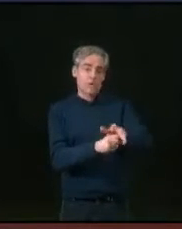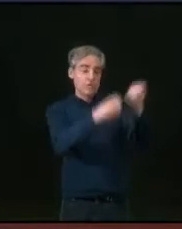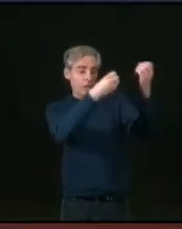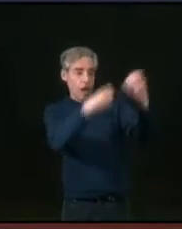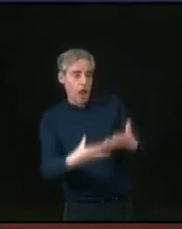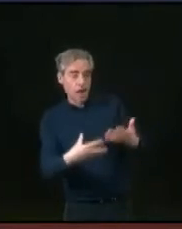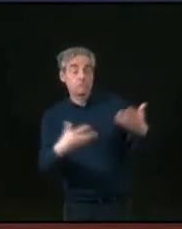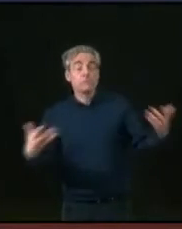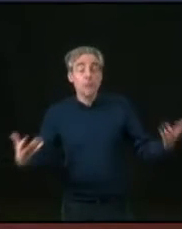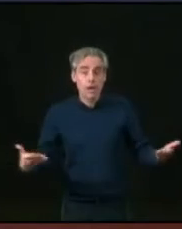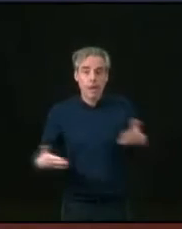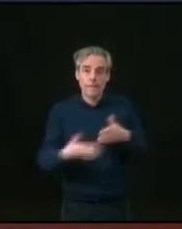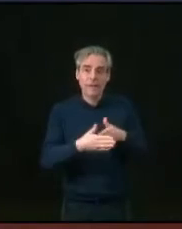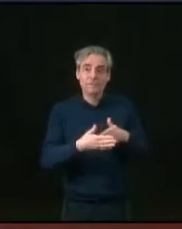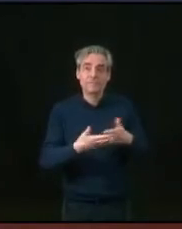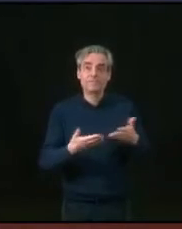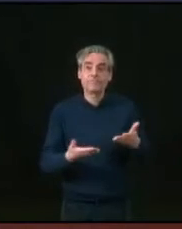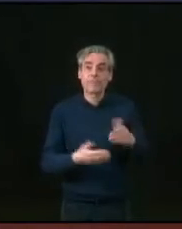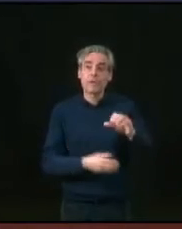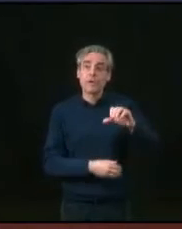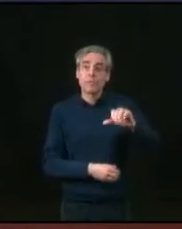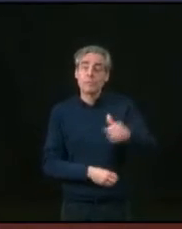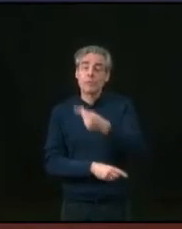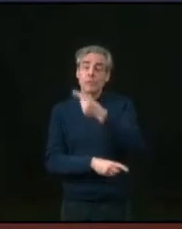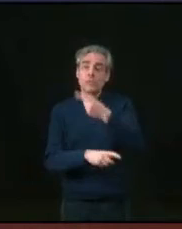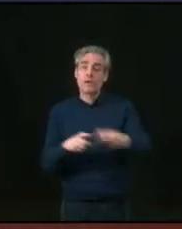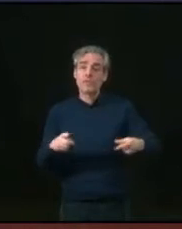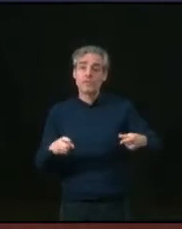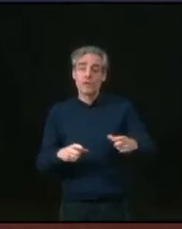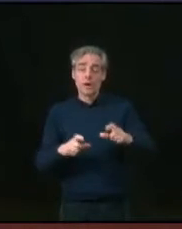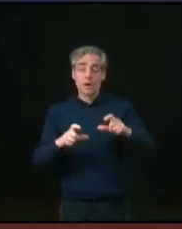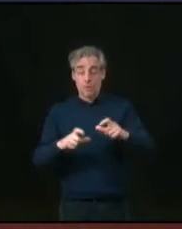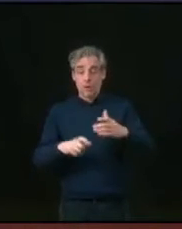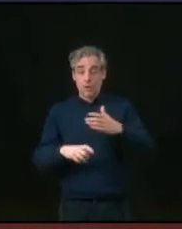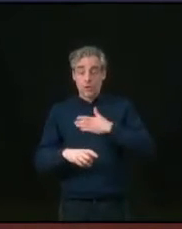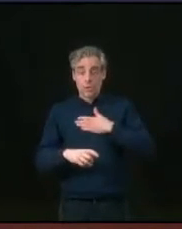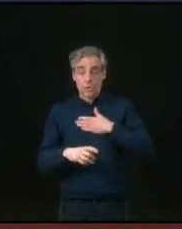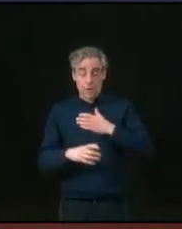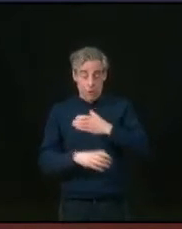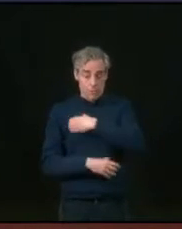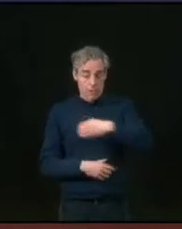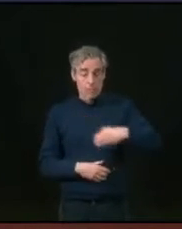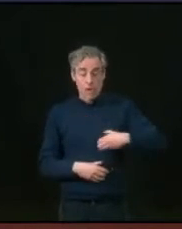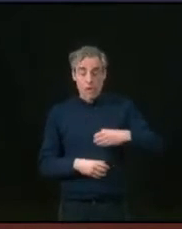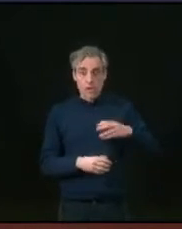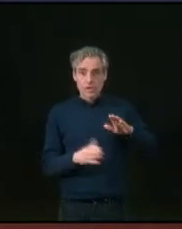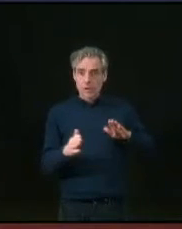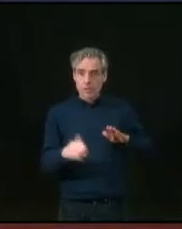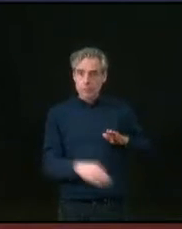C'est la première fois dans un de mes mandats municipaux, tel que je le vis, que j'ai vu un démarrage,